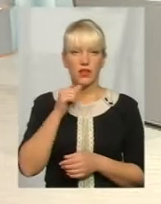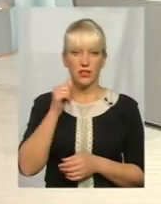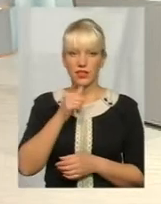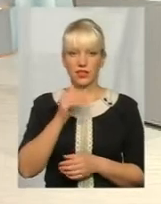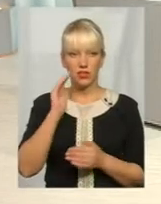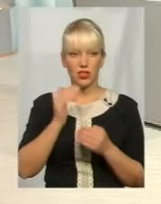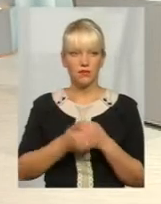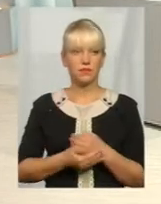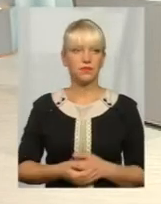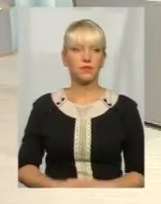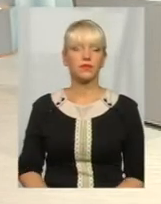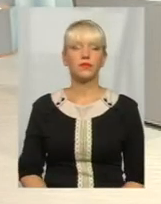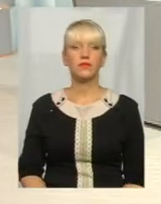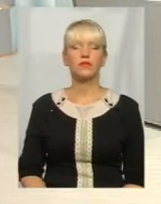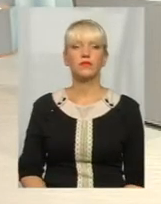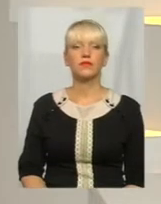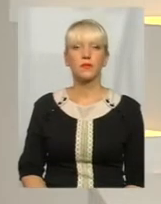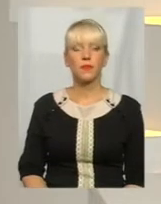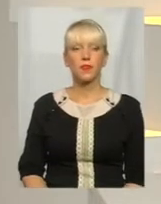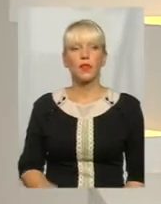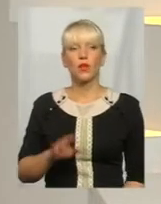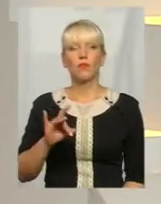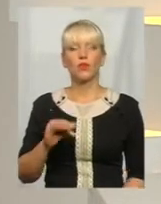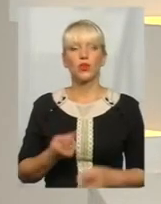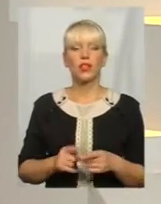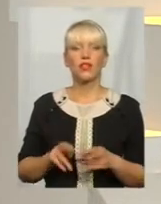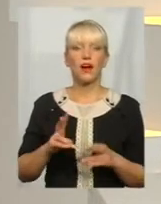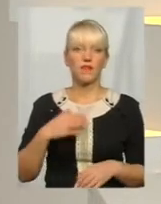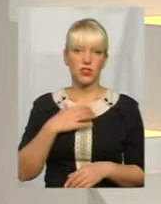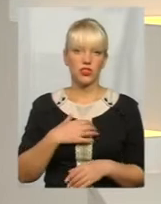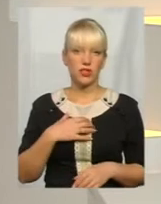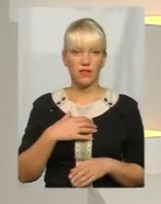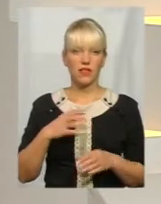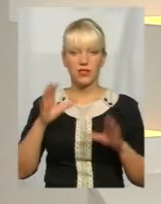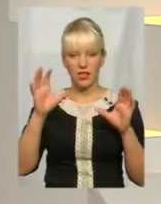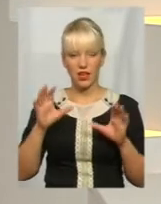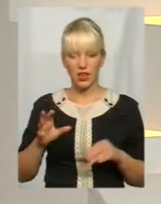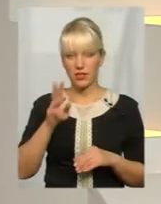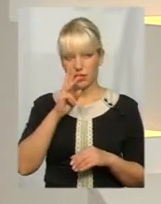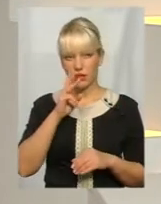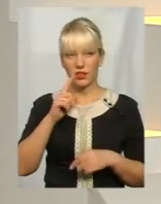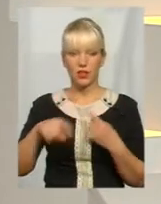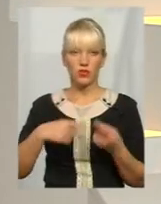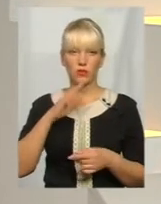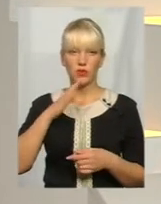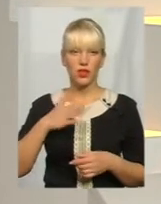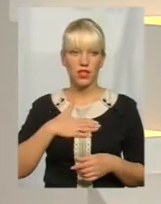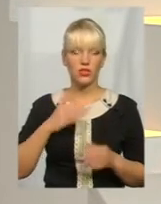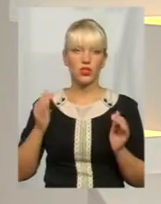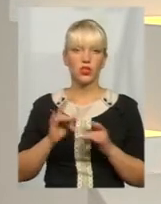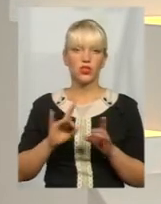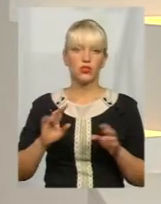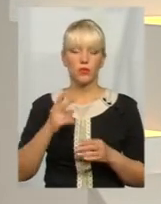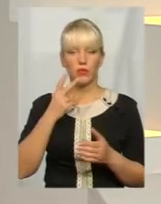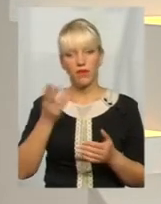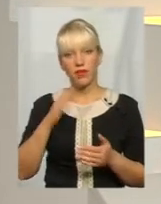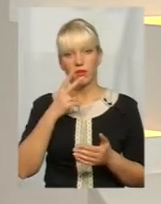Добре, дякую, пане Володимир. Про те, як важлива легальна зарплата, наступний наш сюжет. Давайте